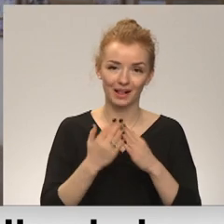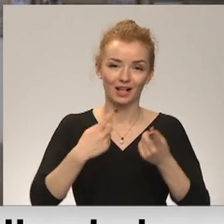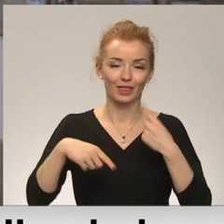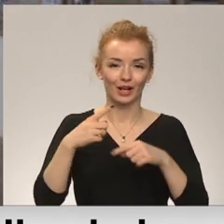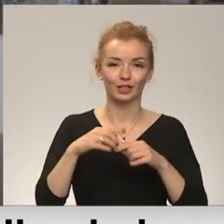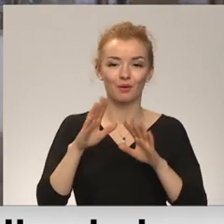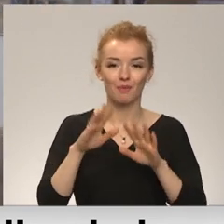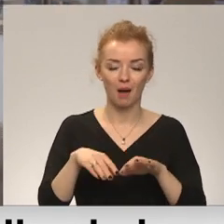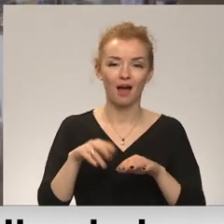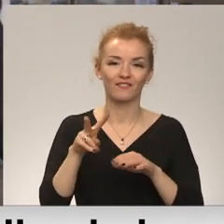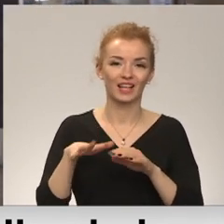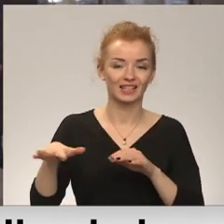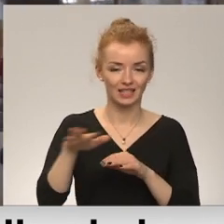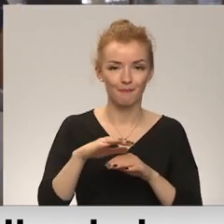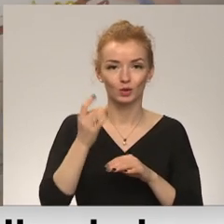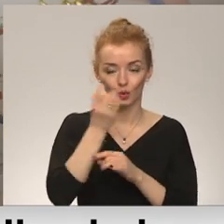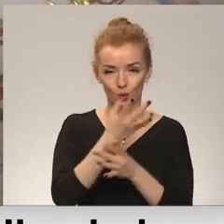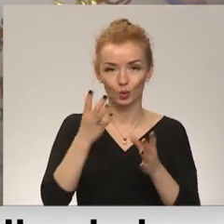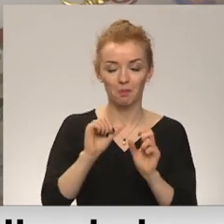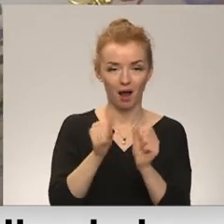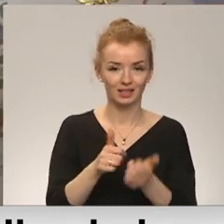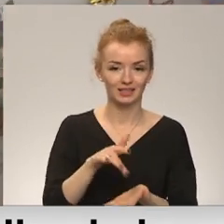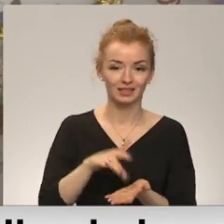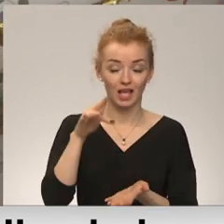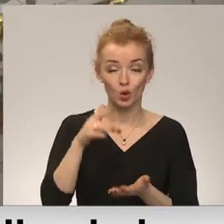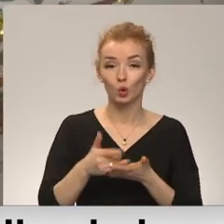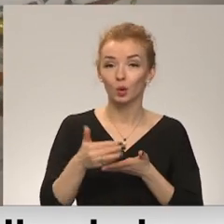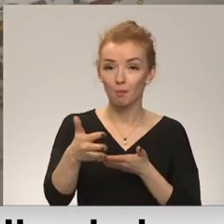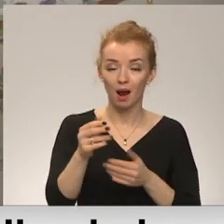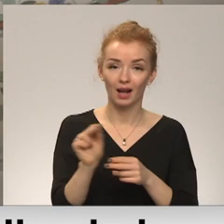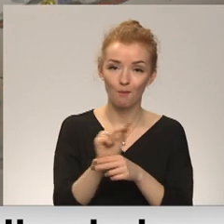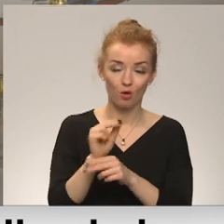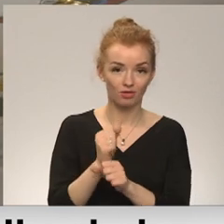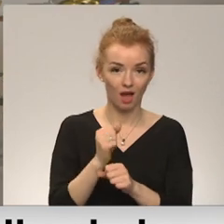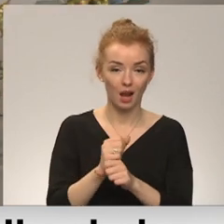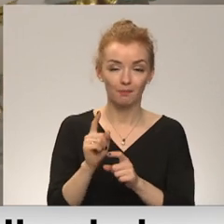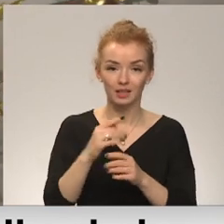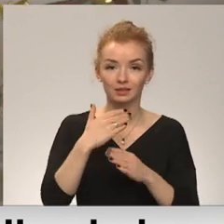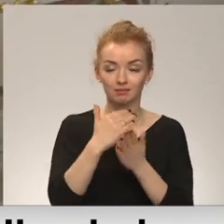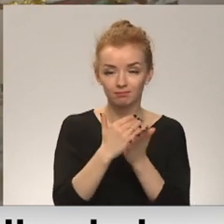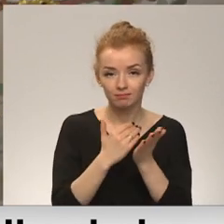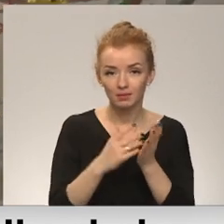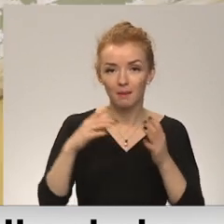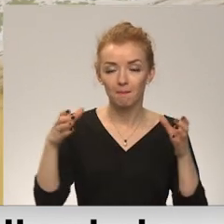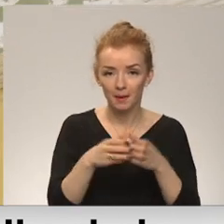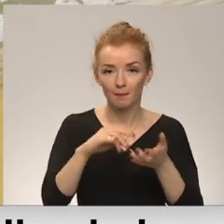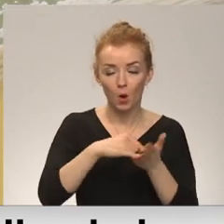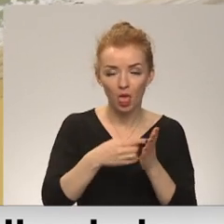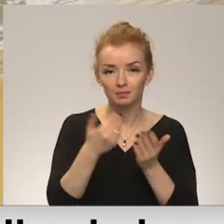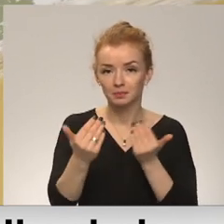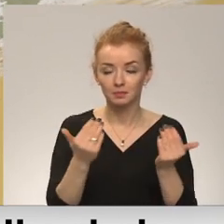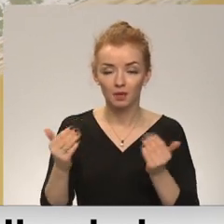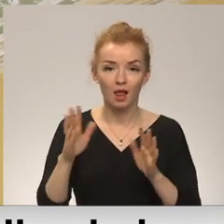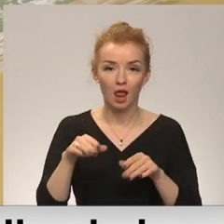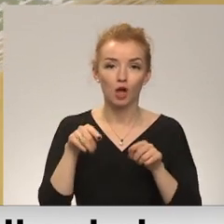pārtopot par Austrum vidzemes kultūras un mākslas centru. Turpmāk veicamie restaurācijas darbe esot sadalīti atsevišķos mazākos projektos, ar domu